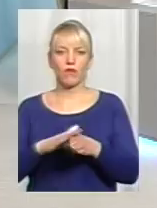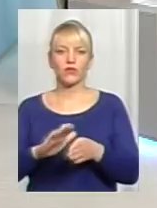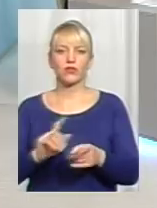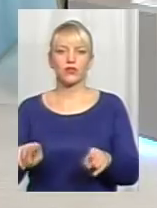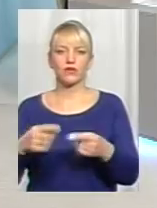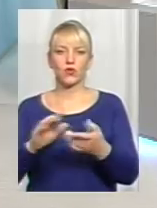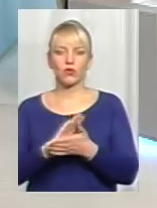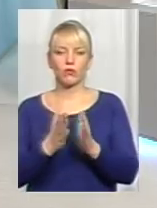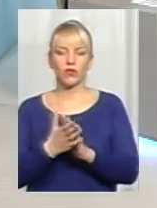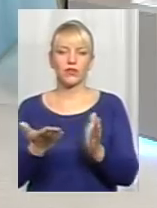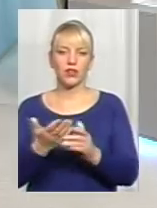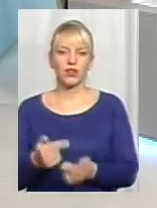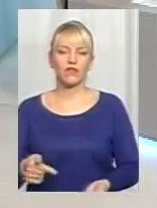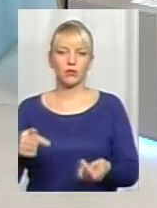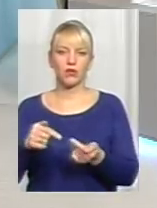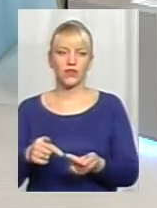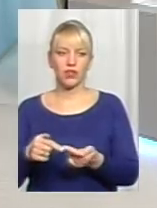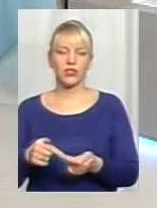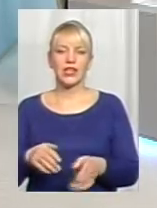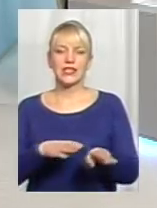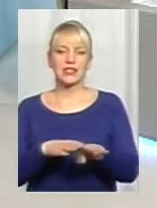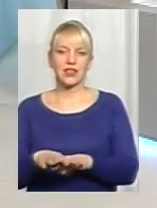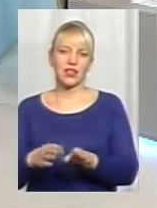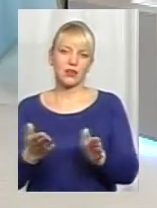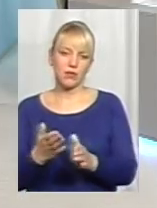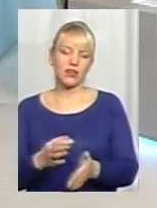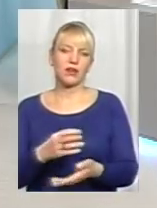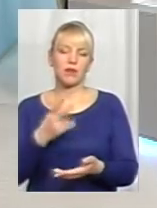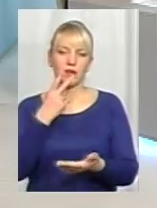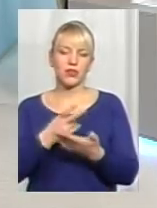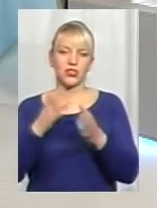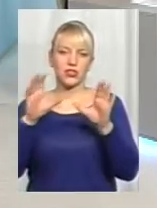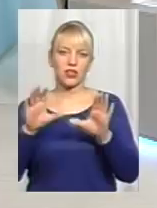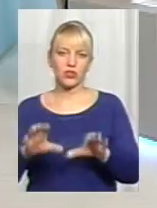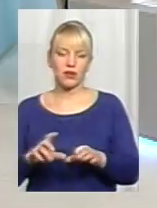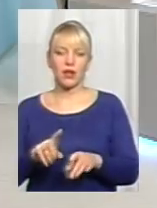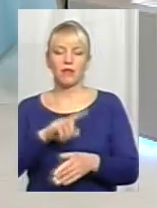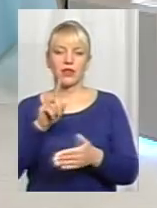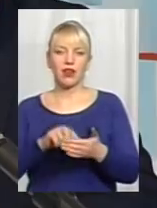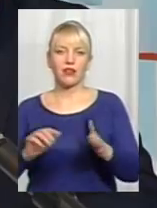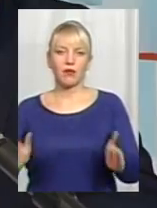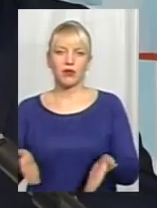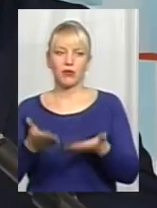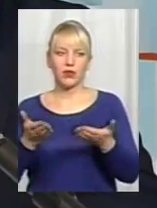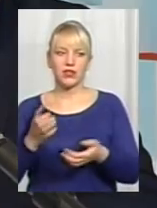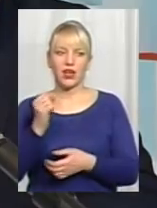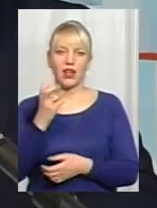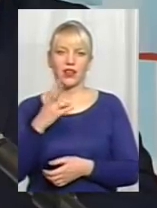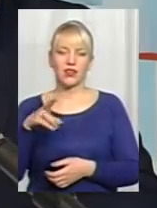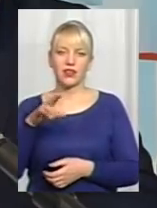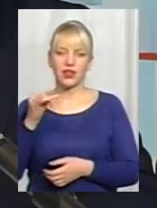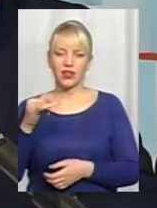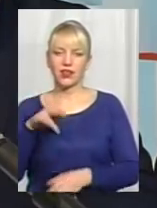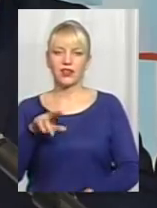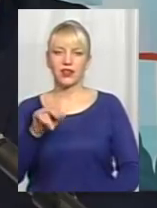які відповідають, ну, перш за все, стандартам, які передбачені законодавством. Питання піднімалося і Андрієм Діденком, ну,